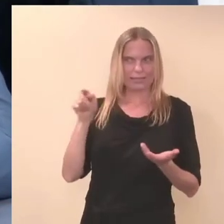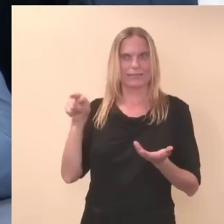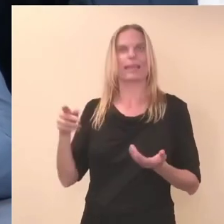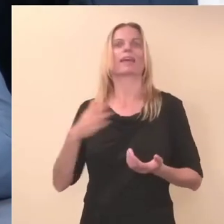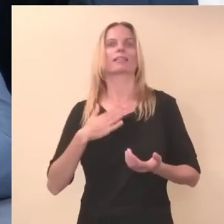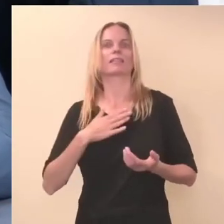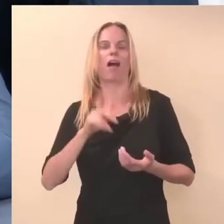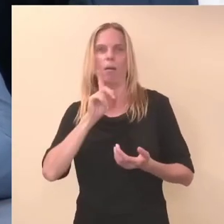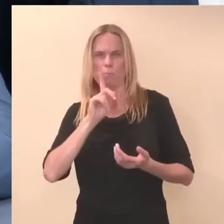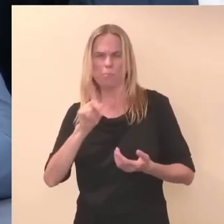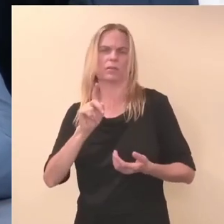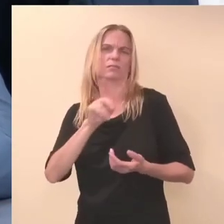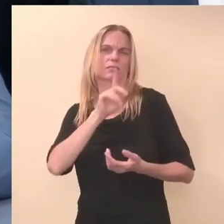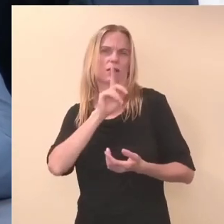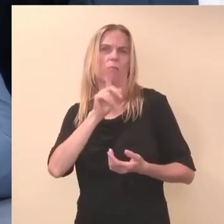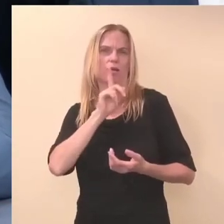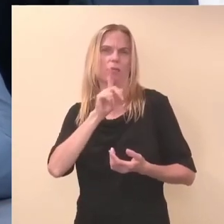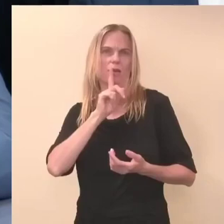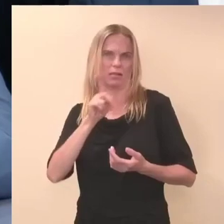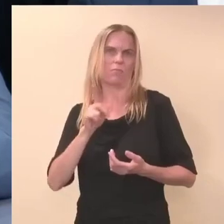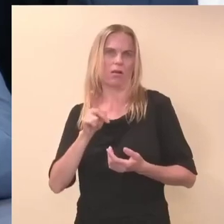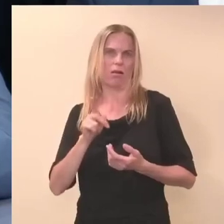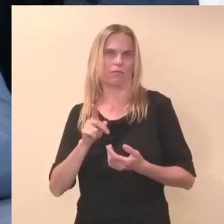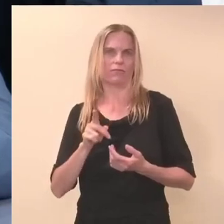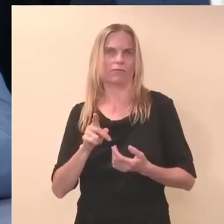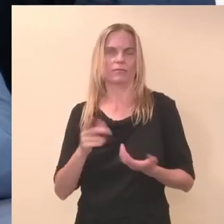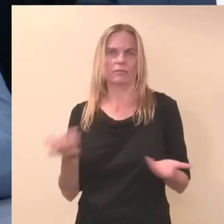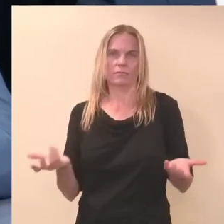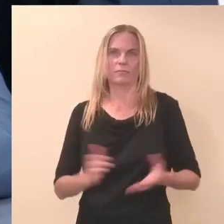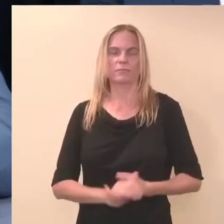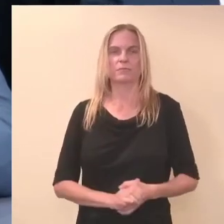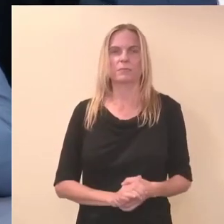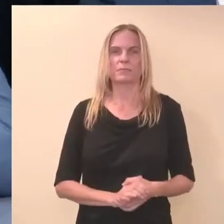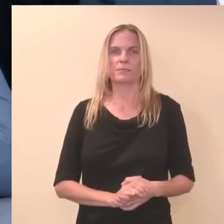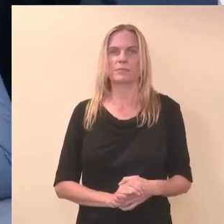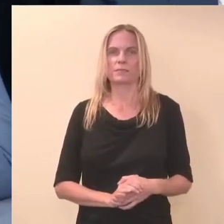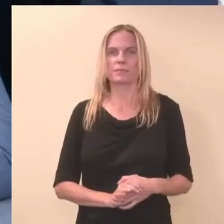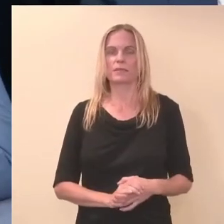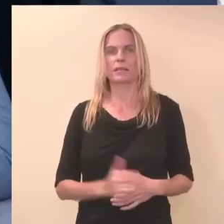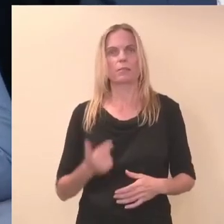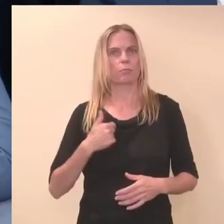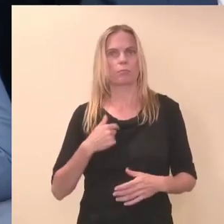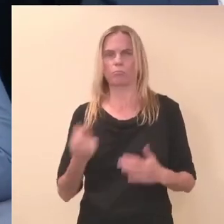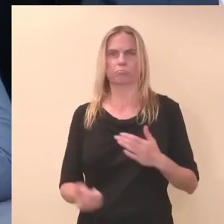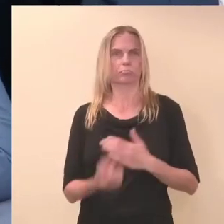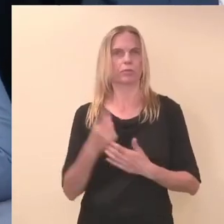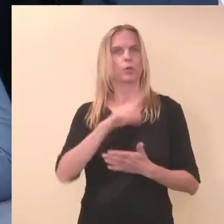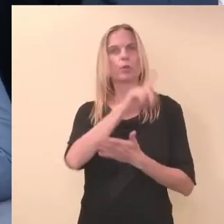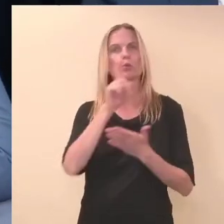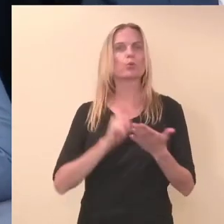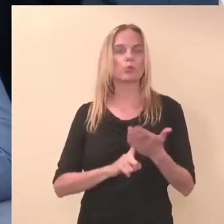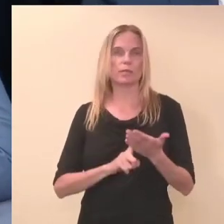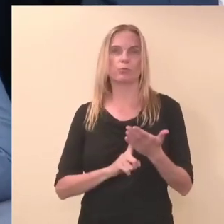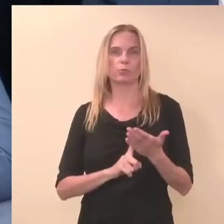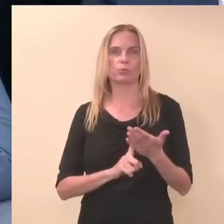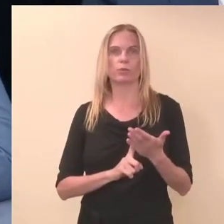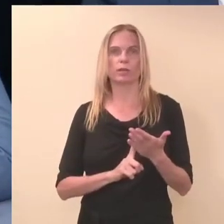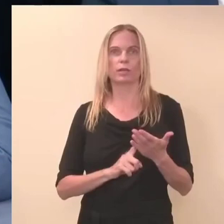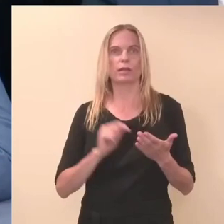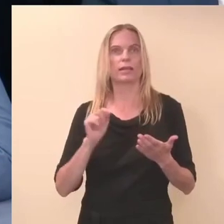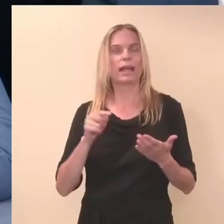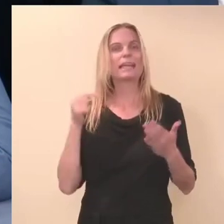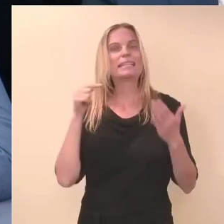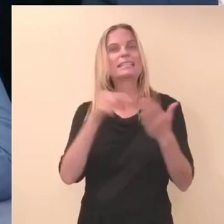ihaldatakse järjest rohkem ja järjest rohkem. Mul üldse tekib küsimus, et miks seda